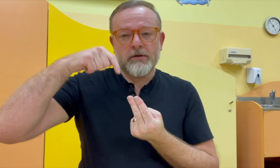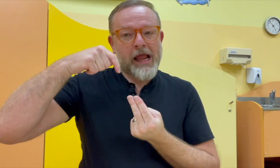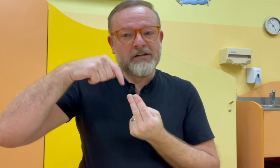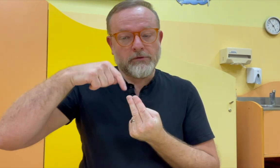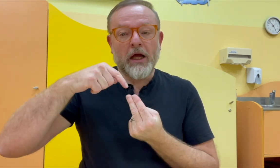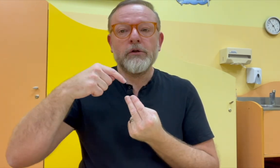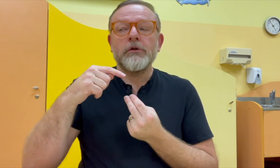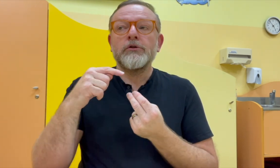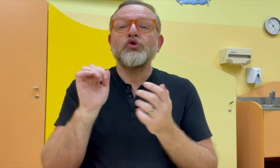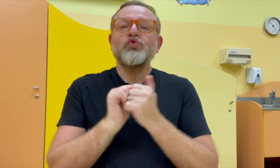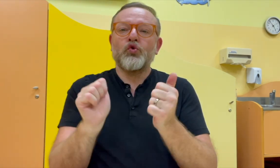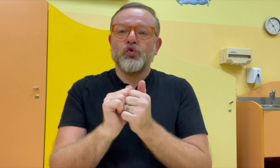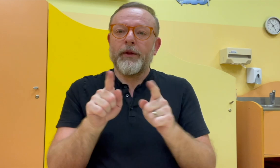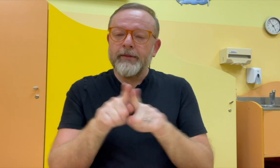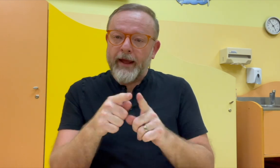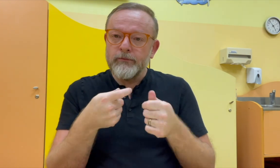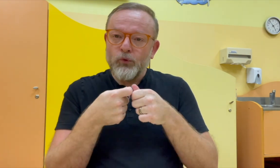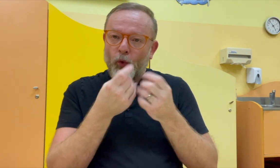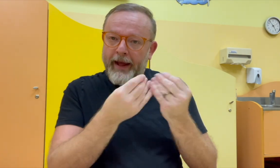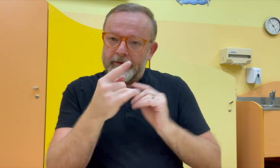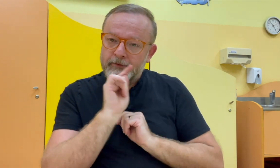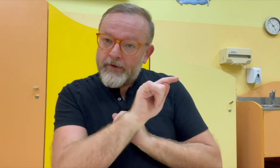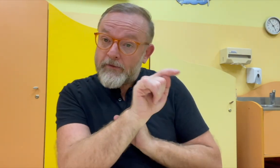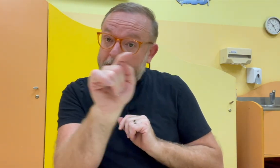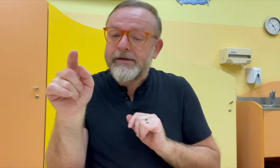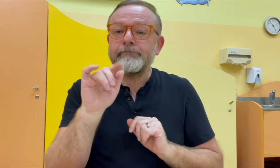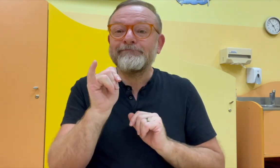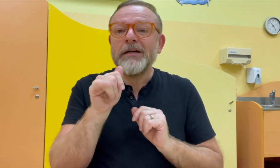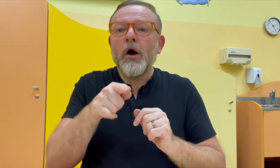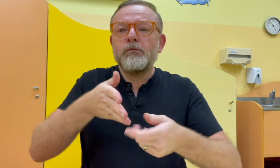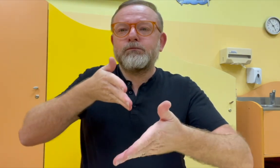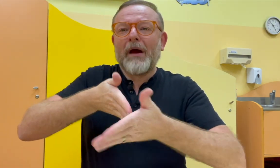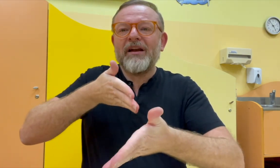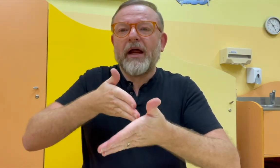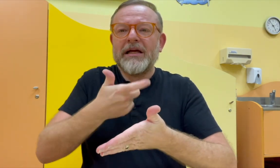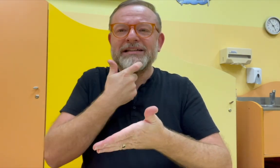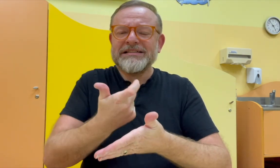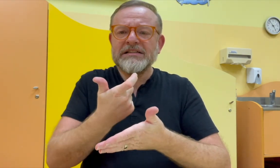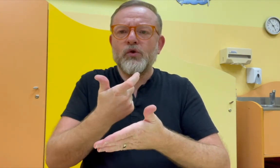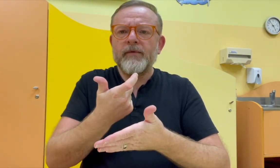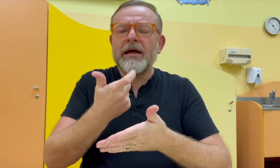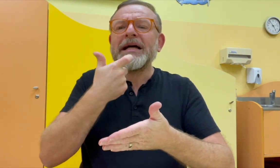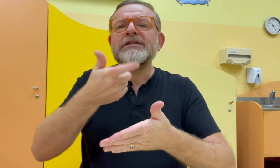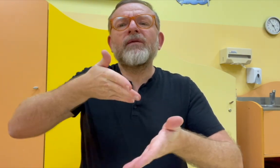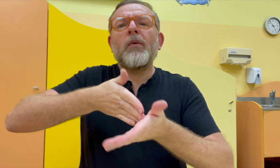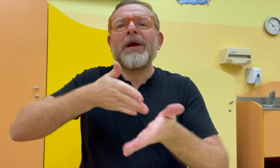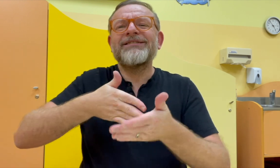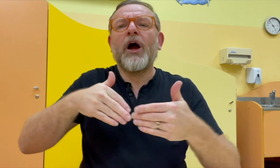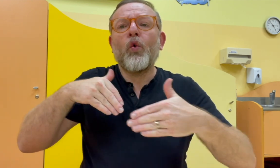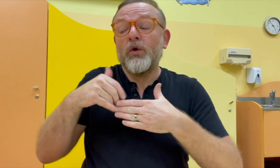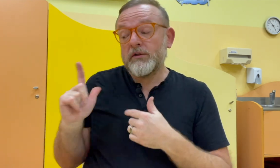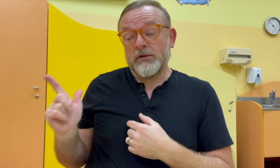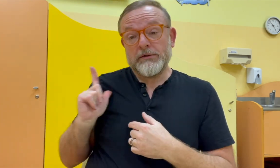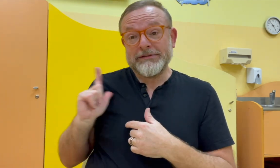Také je důležitá komunikace. A také od některých kolegů jsem se dozvěděl, že existuje